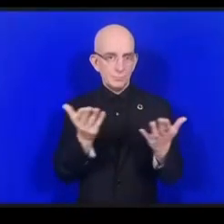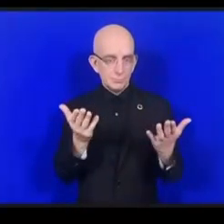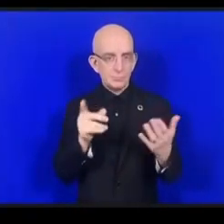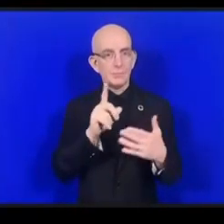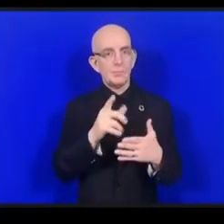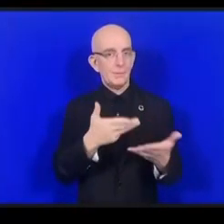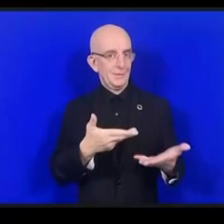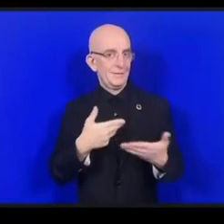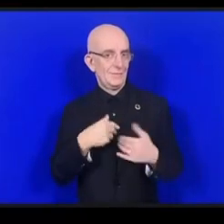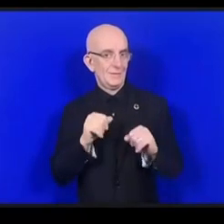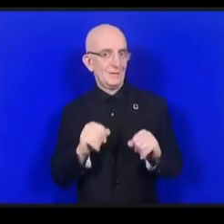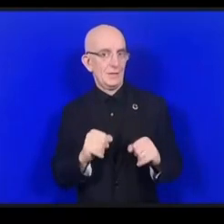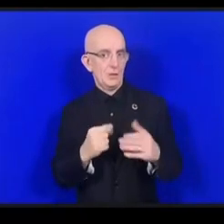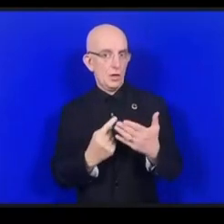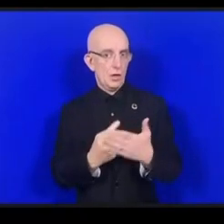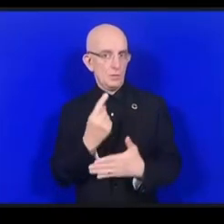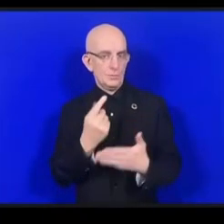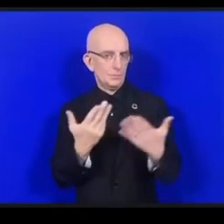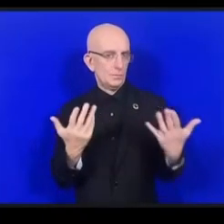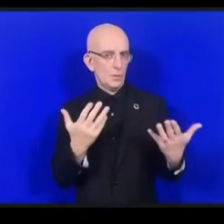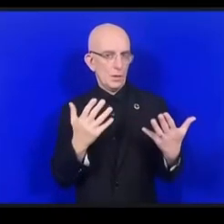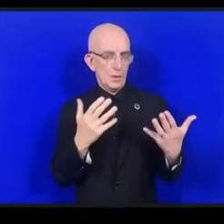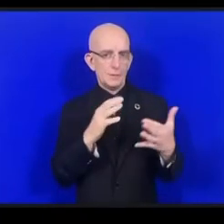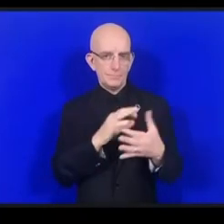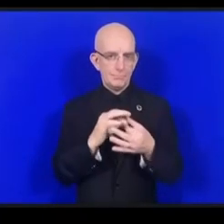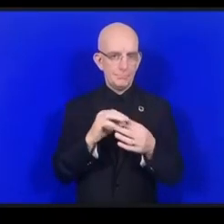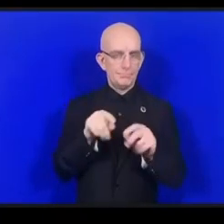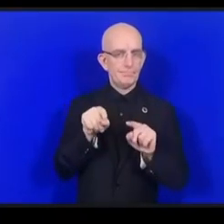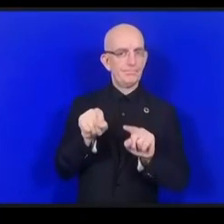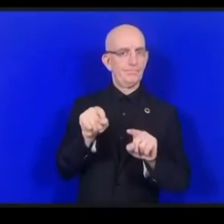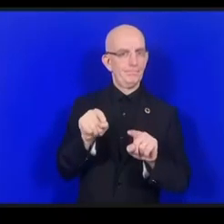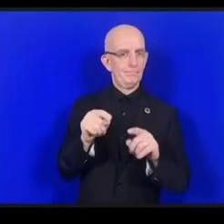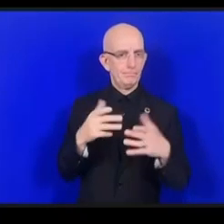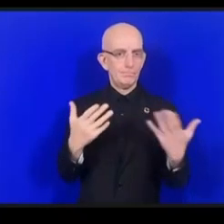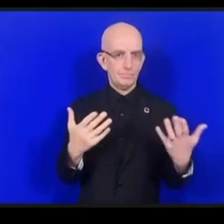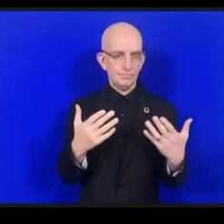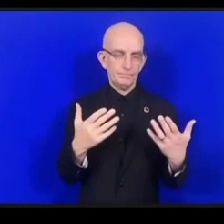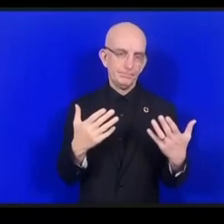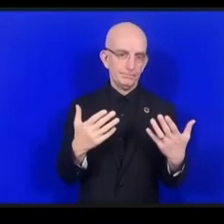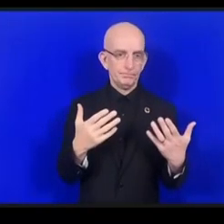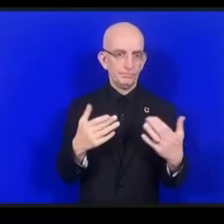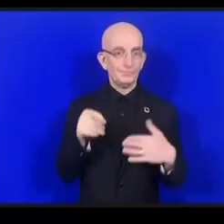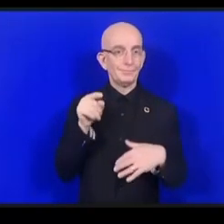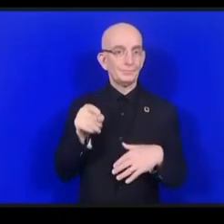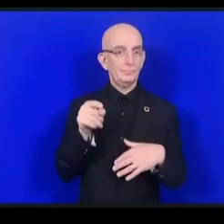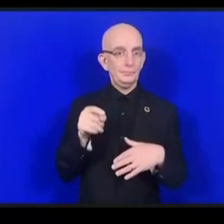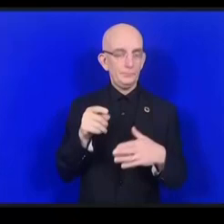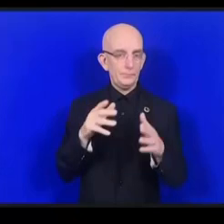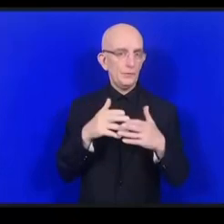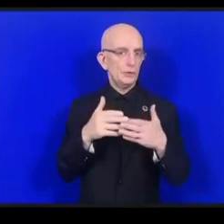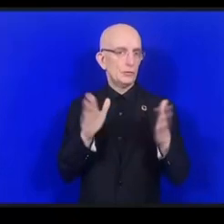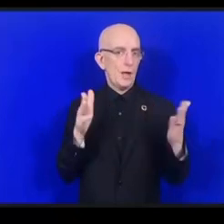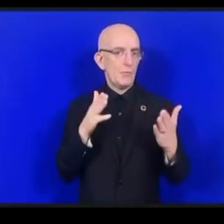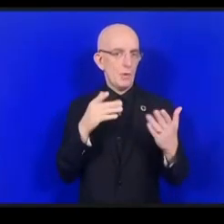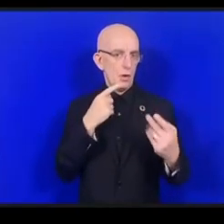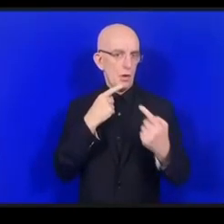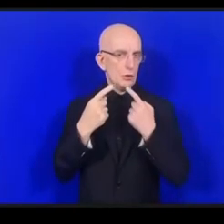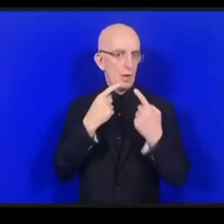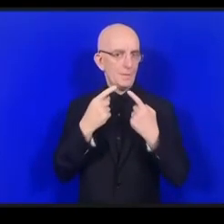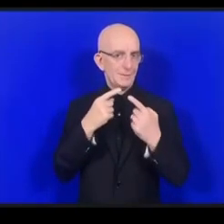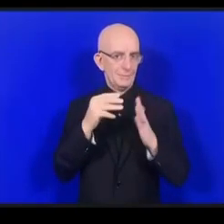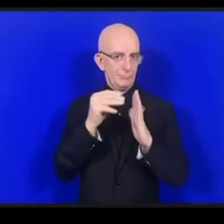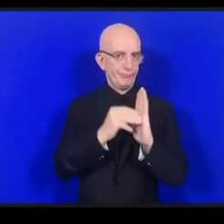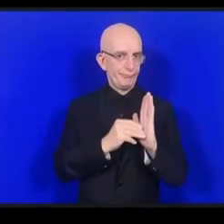ناحية إلى التعليق العام رقم خمسة وعشرين الذي